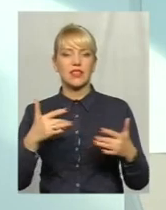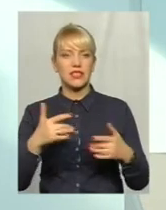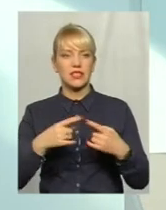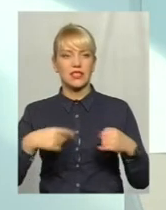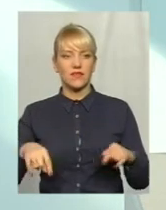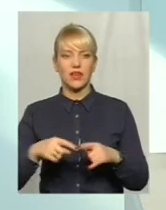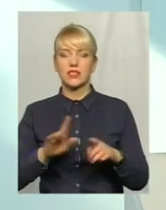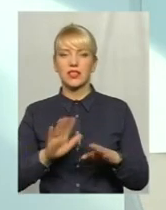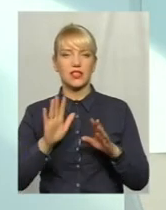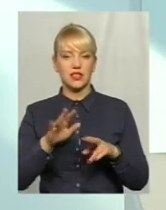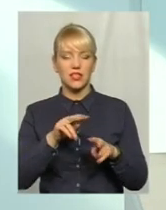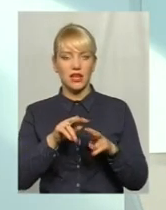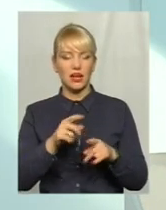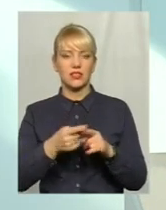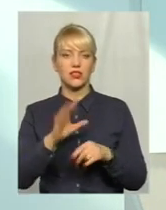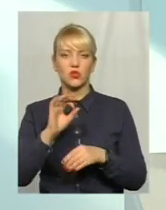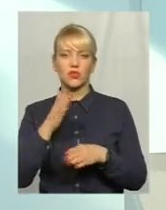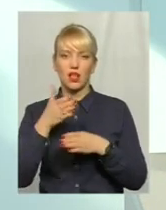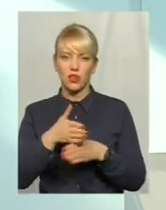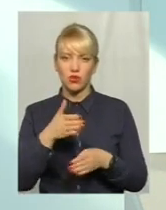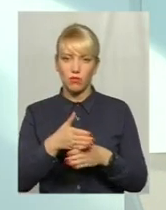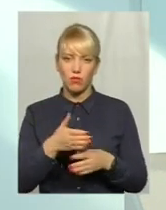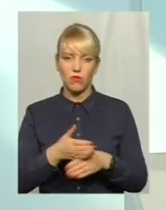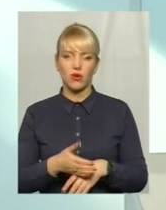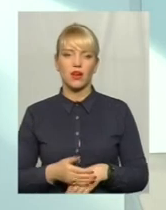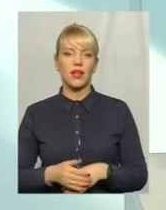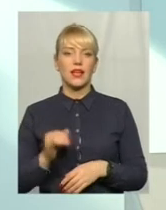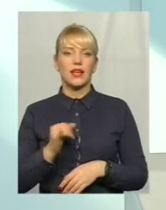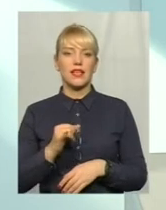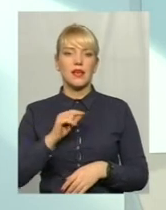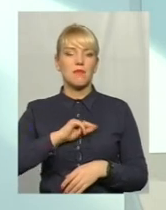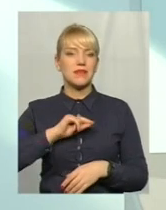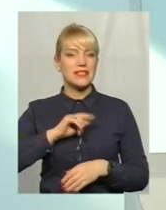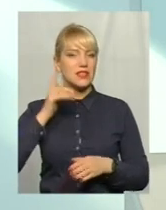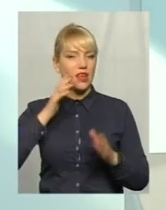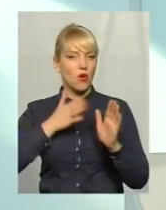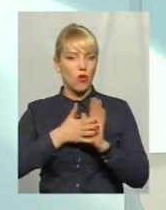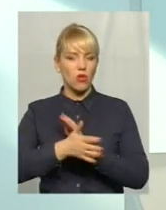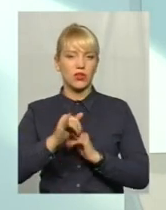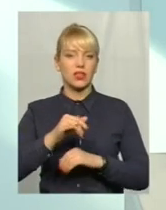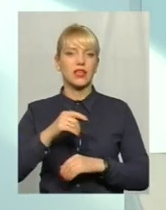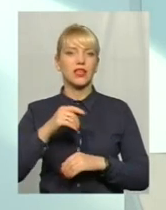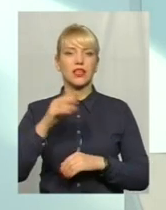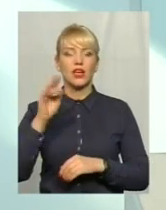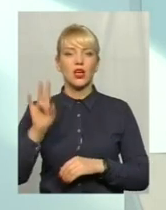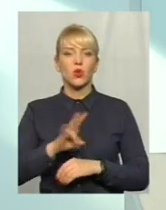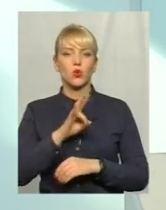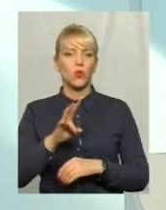тільки медики, це і соціальна допомога, і психологи, духівники. Через те